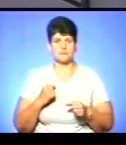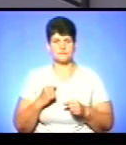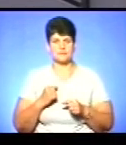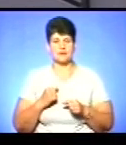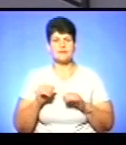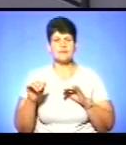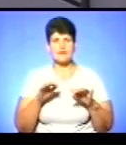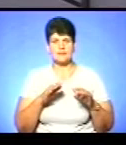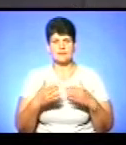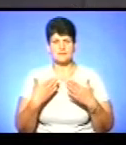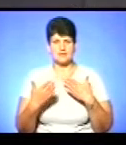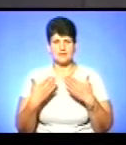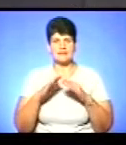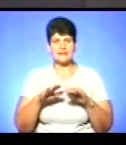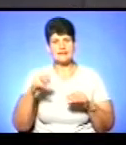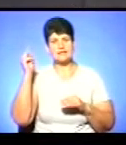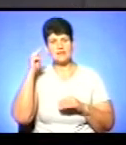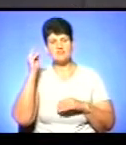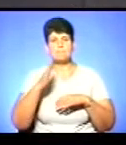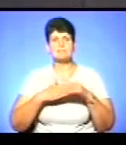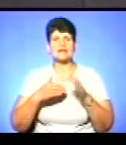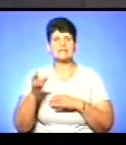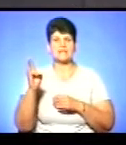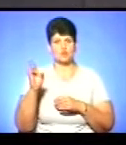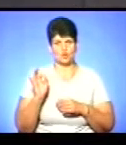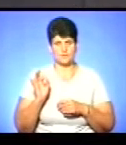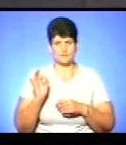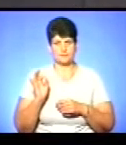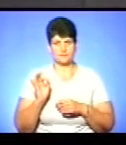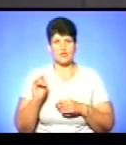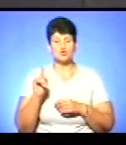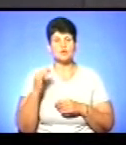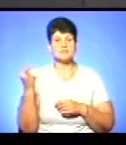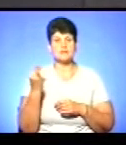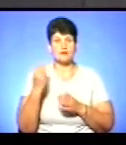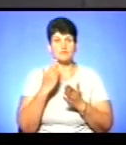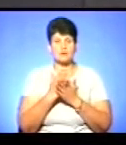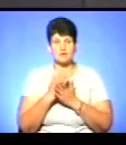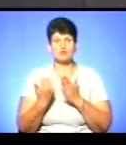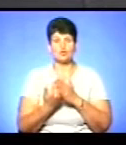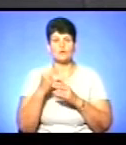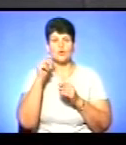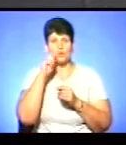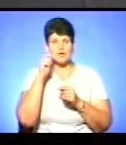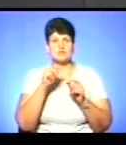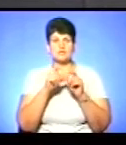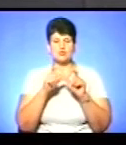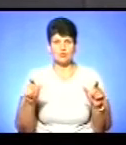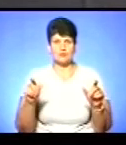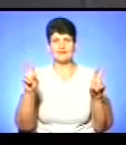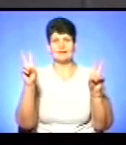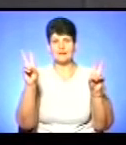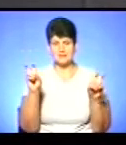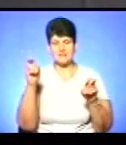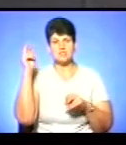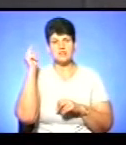діяльнісний підхід. Діти навчаються практично. І що цікаво, що в новій українській школі тематичне